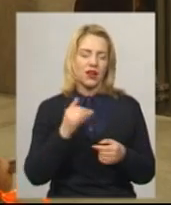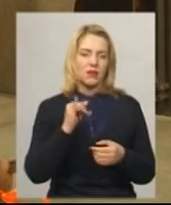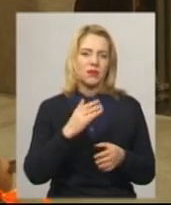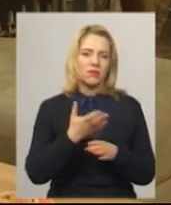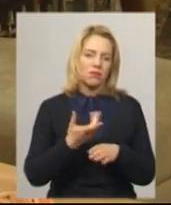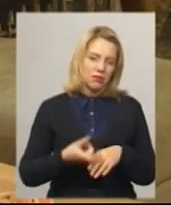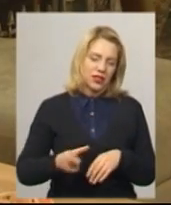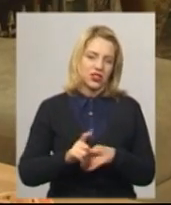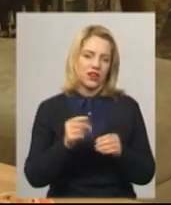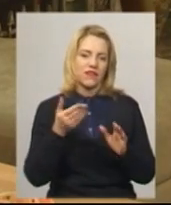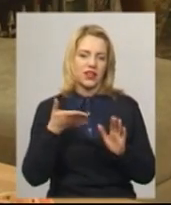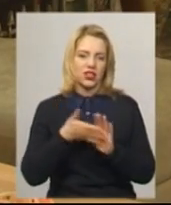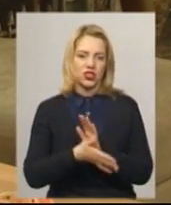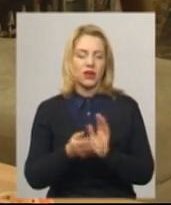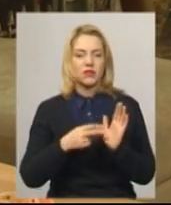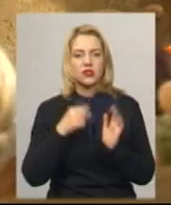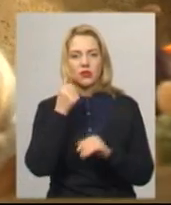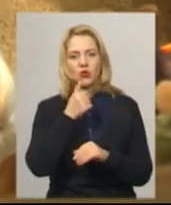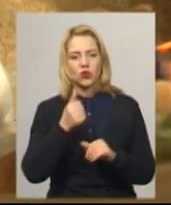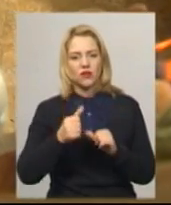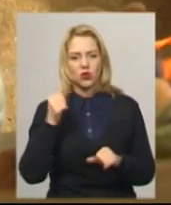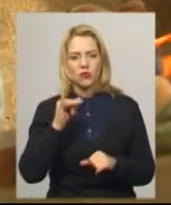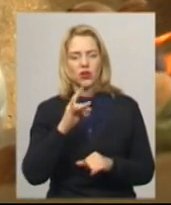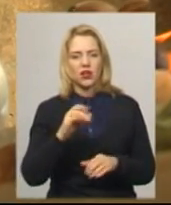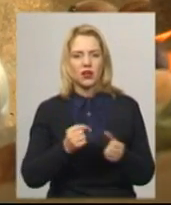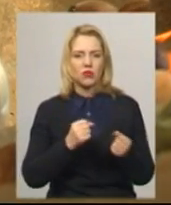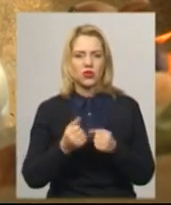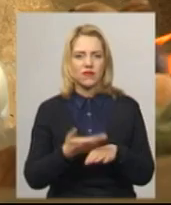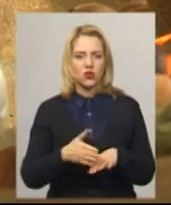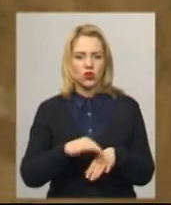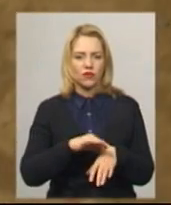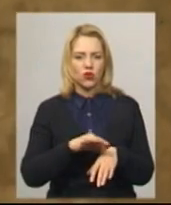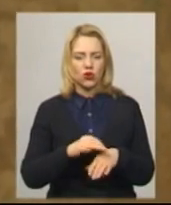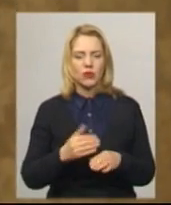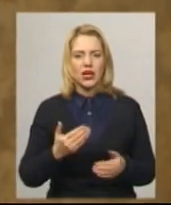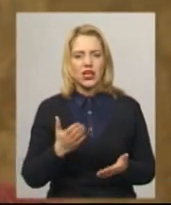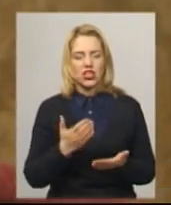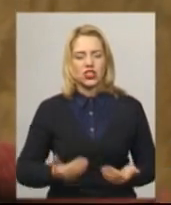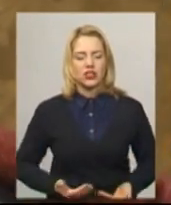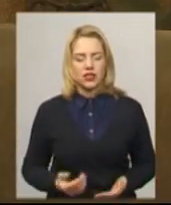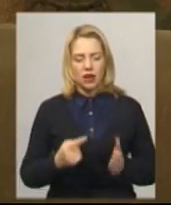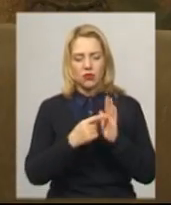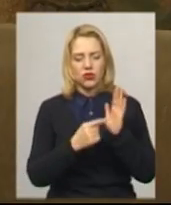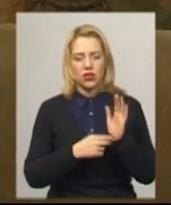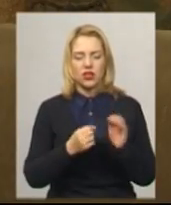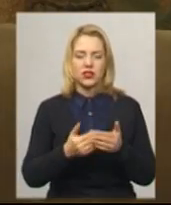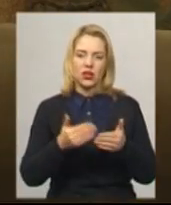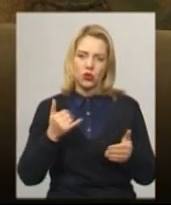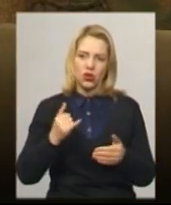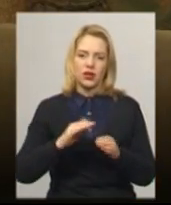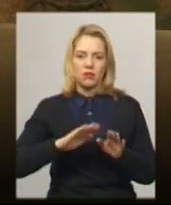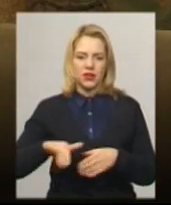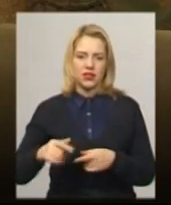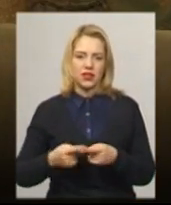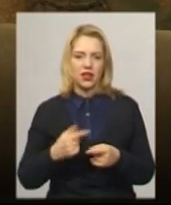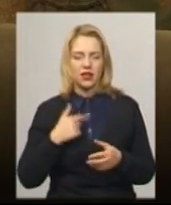витрачаємо. Сім років тому Ірина майже рік боролася з важкою хворобою. Каже, життя поділилося на до і після неї. Я переосмислила